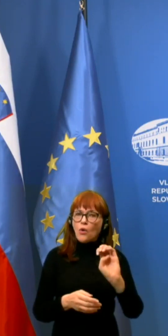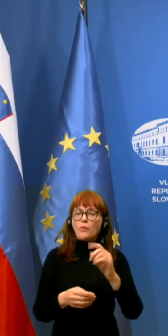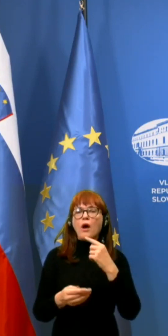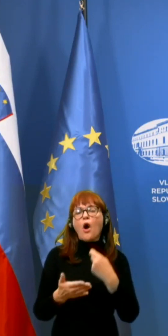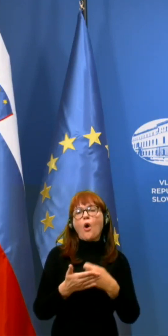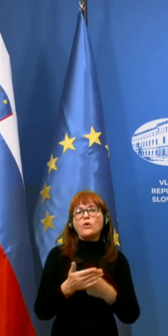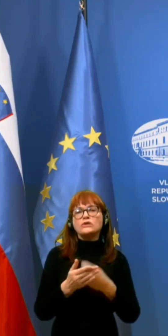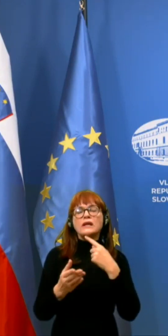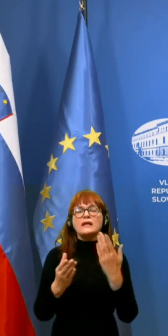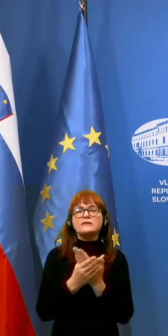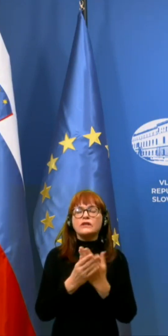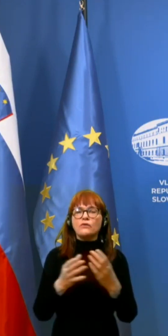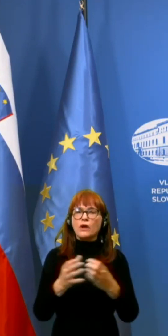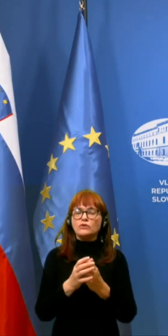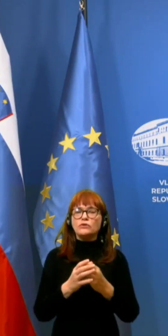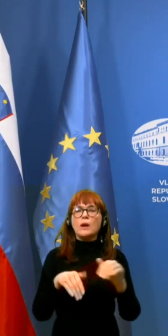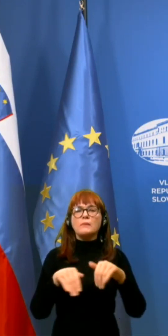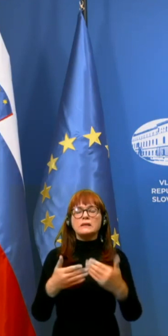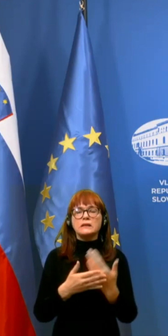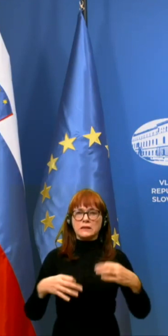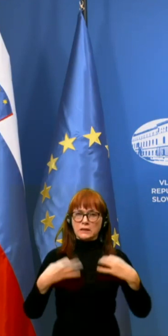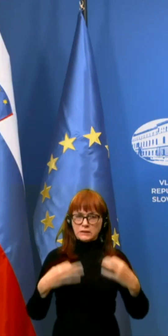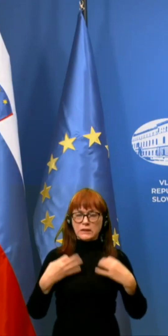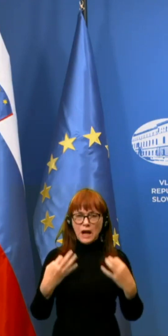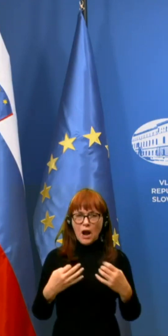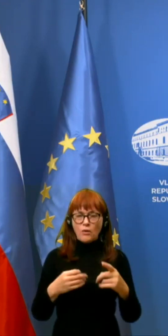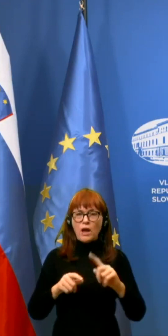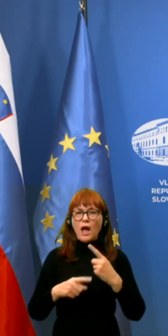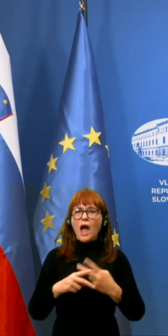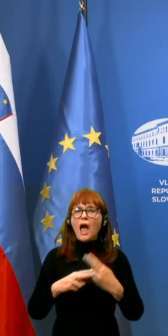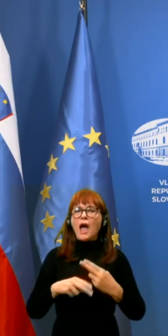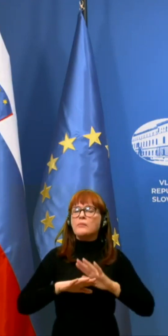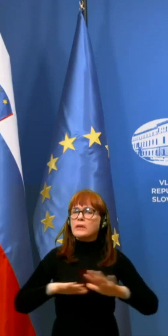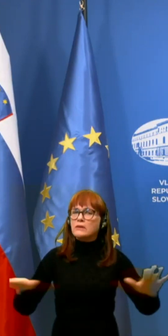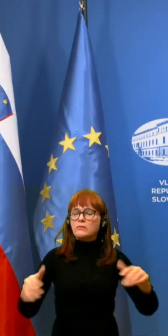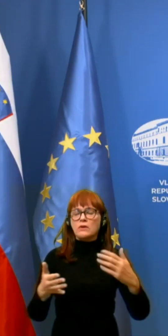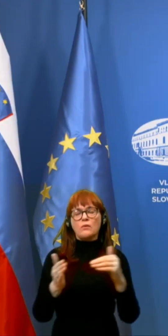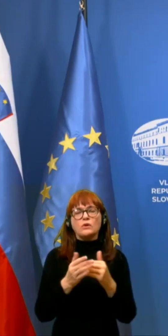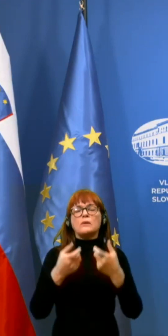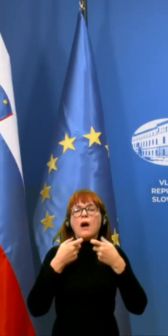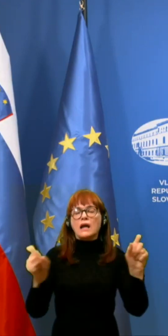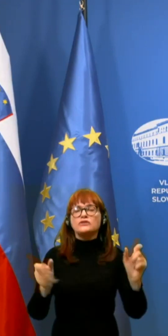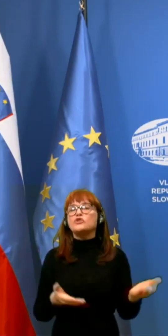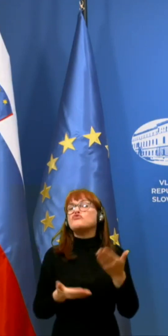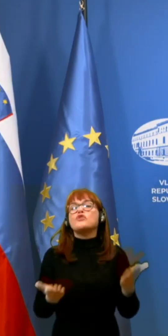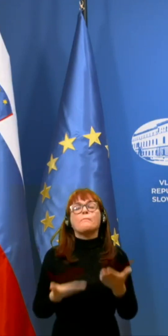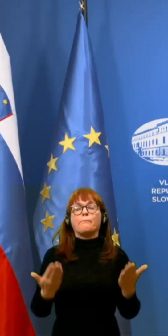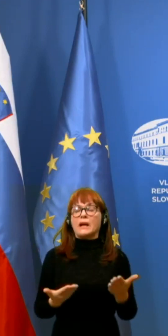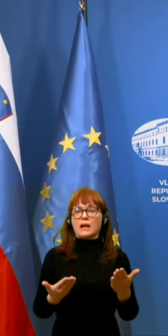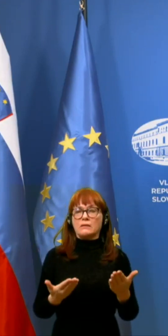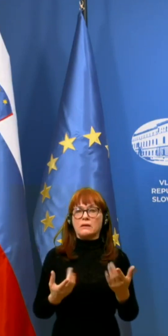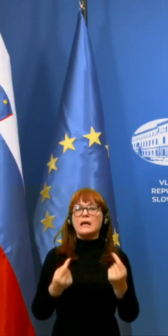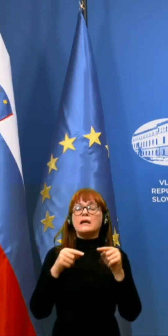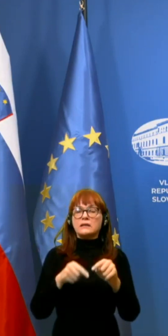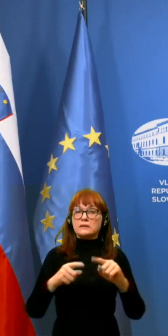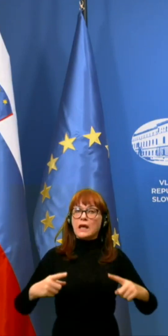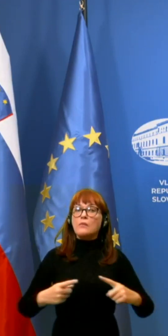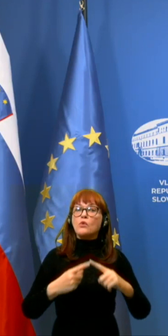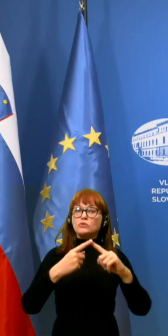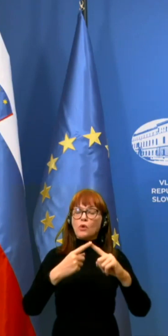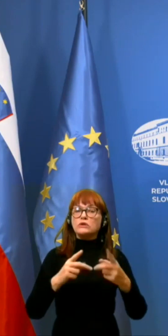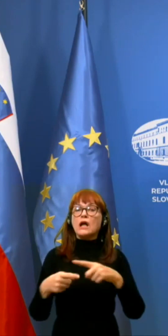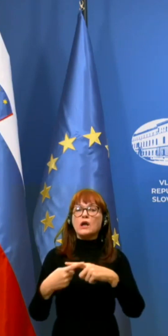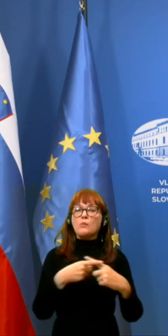KONFERENCJA HONFERENCJA KONFERENCJA KONFERENCJA Z čim prej. Z tem so vzpostavljeni